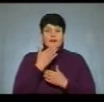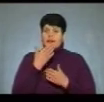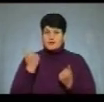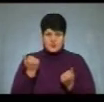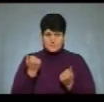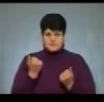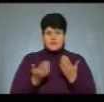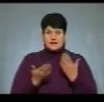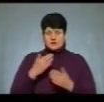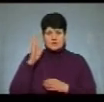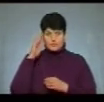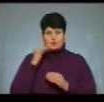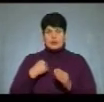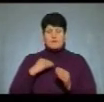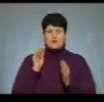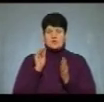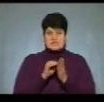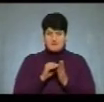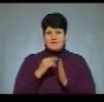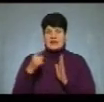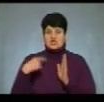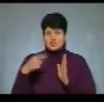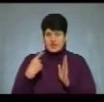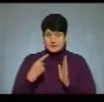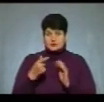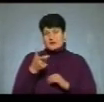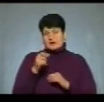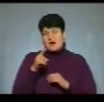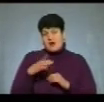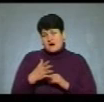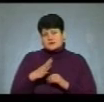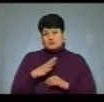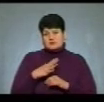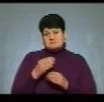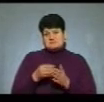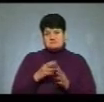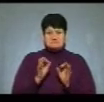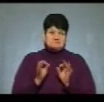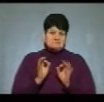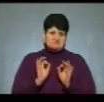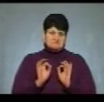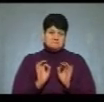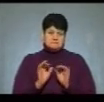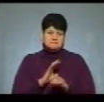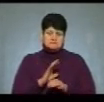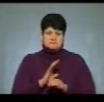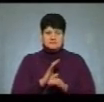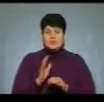«Якщо на воду я поставив собі лічильник, то на газ тоді і тарифи були цілком підйомними.